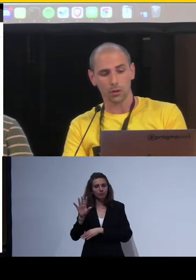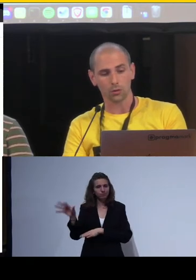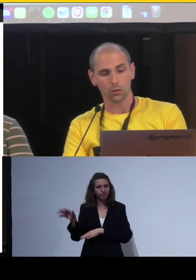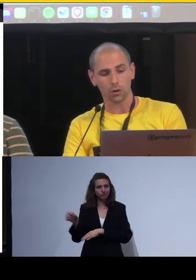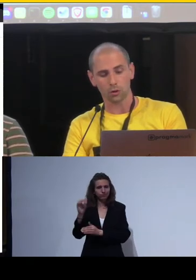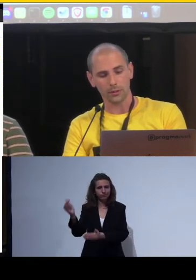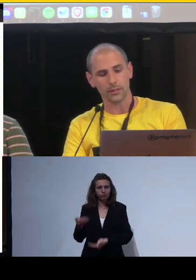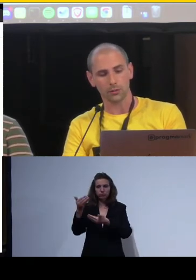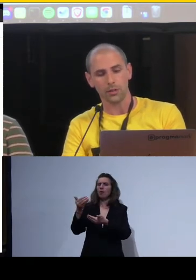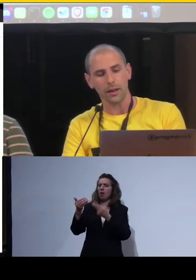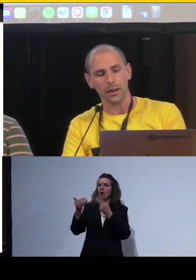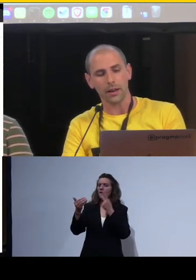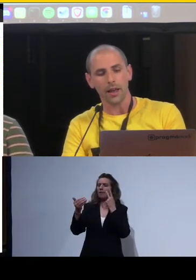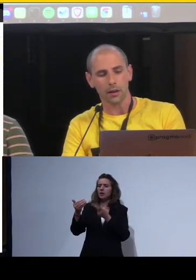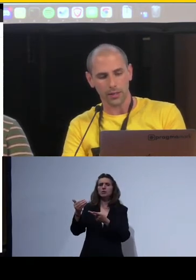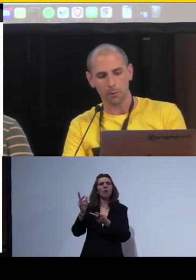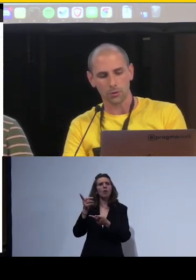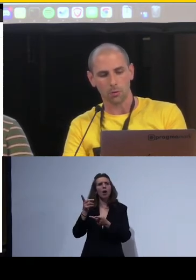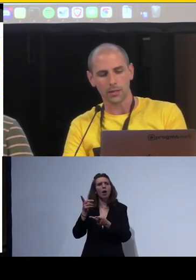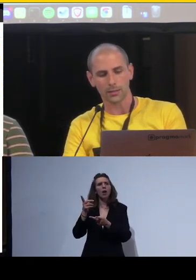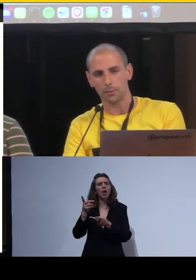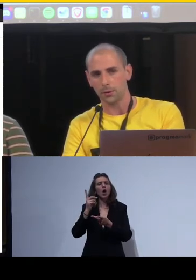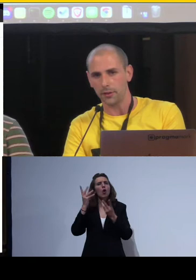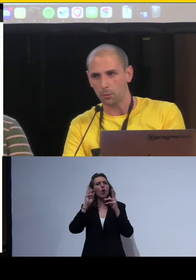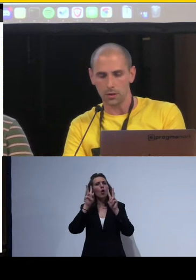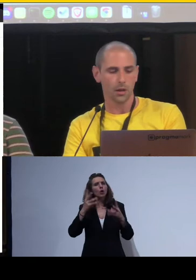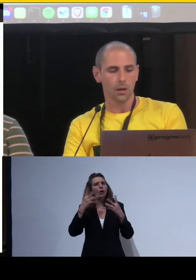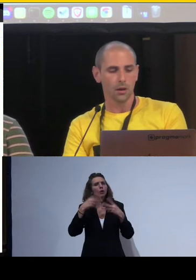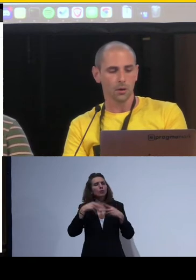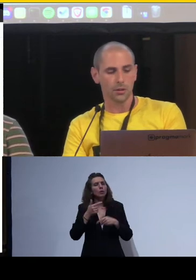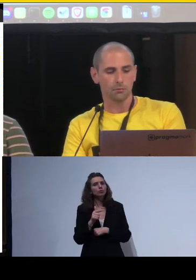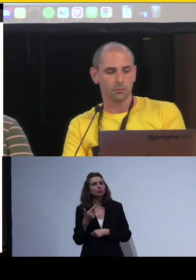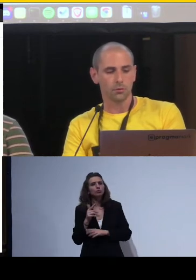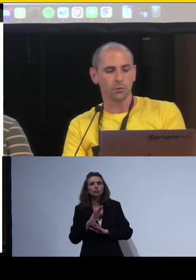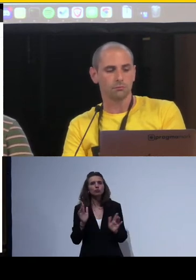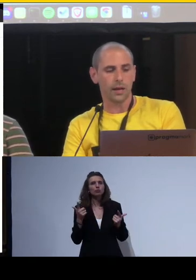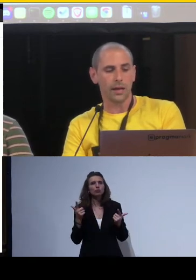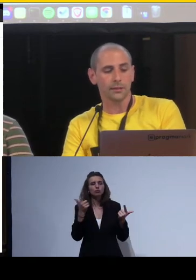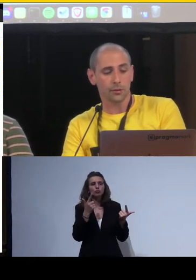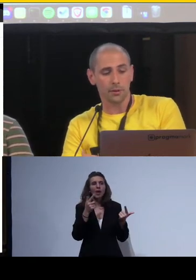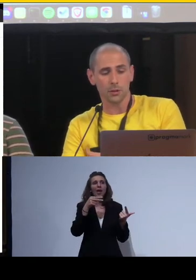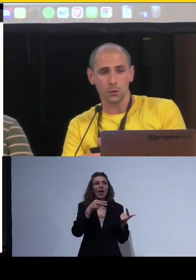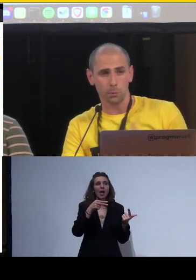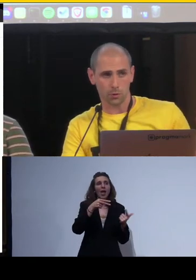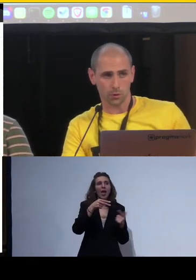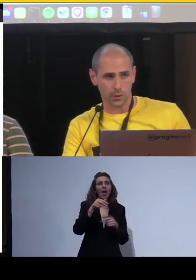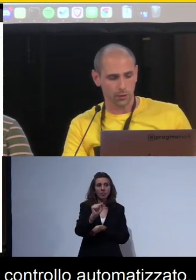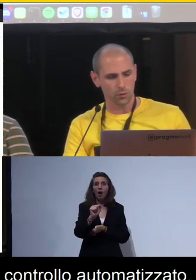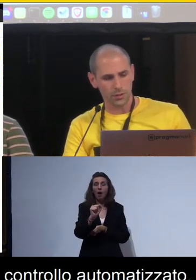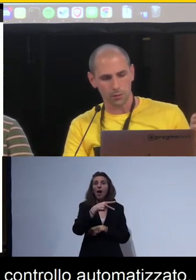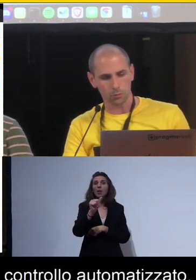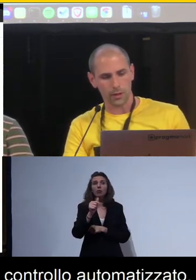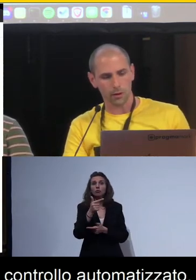nessun controllo automatizzato, quindi NA che abbiamo messo qua sta per not available, quindi all'interno della mente di sviluppo